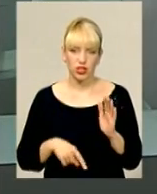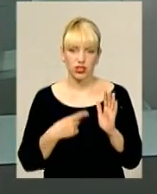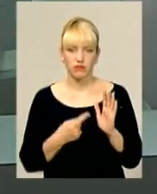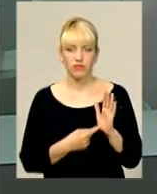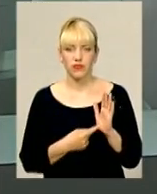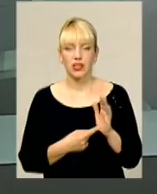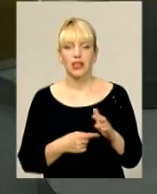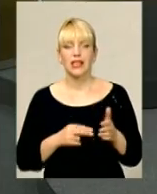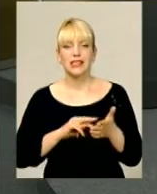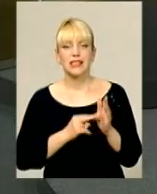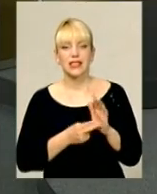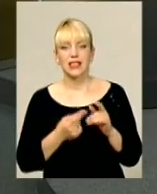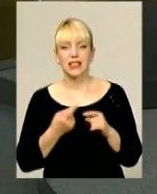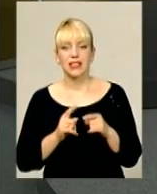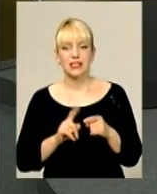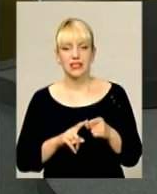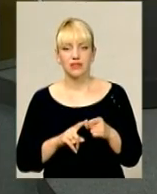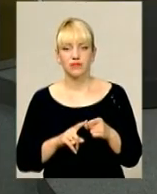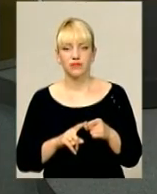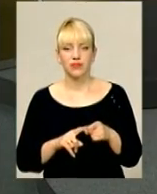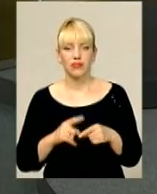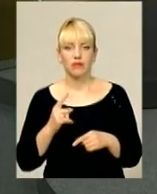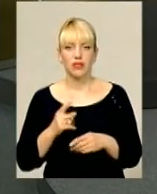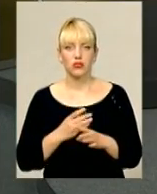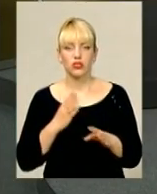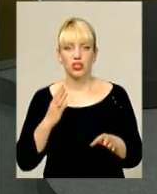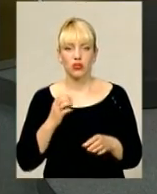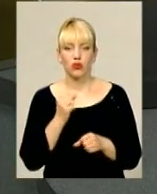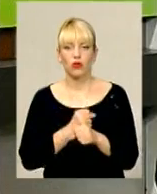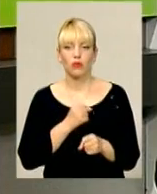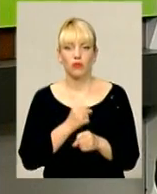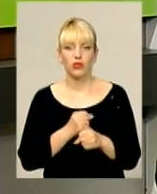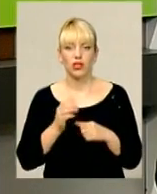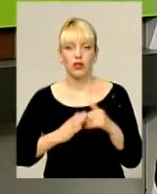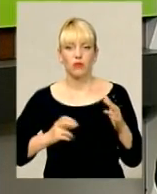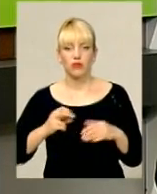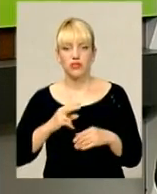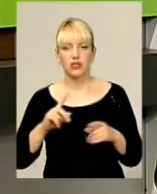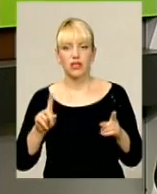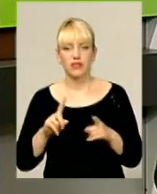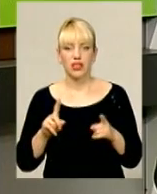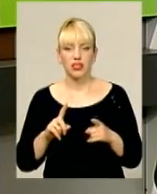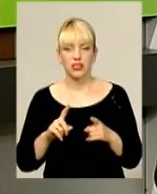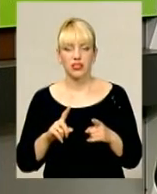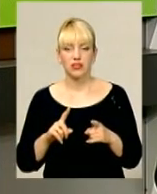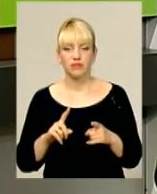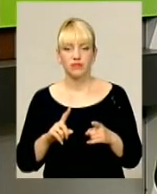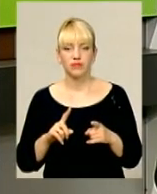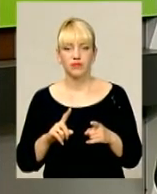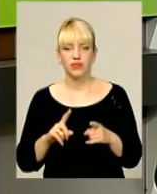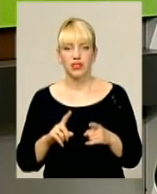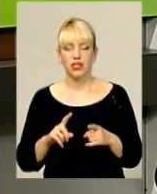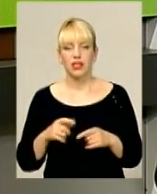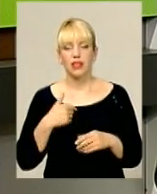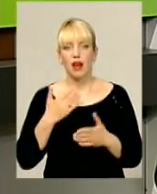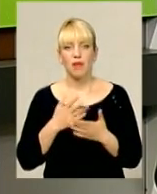Ну, стратегія – це в першу чергу робота професіоналів, які мають...